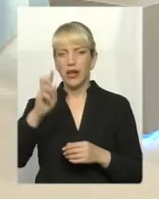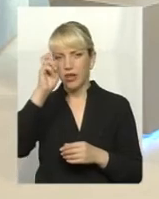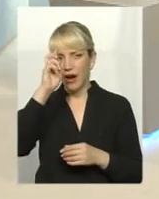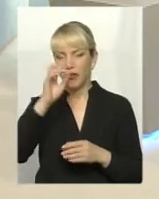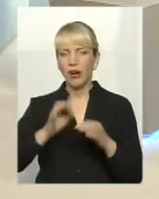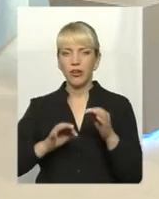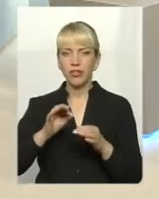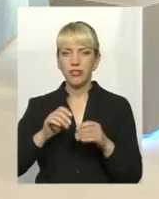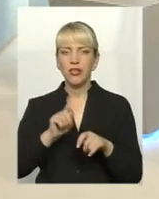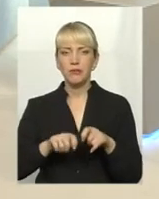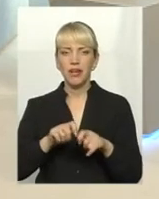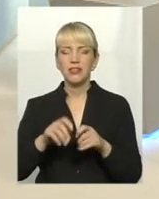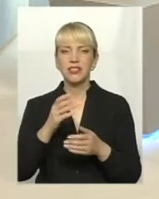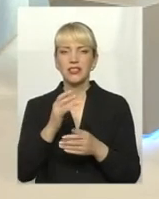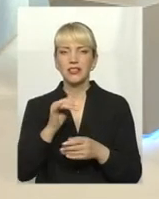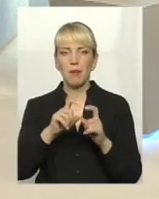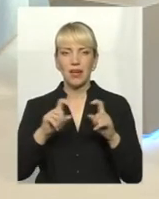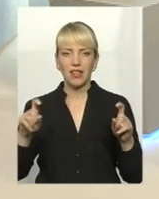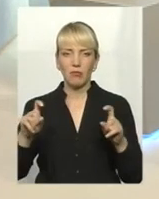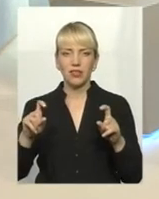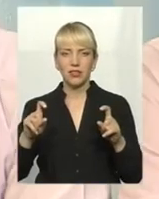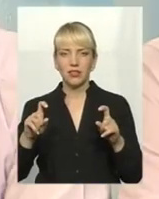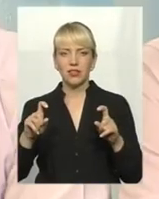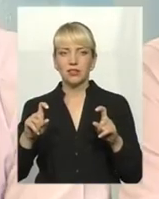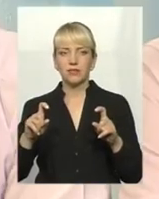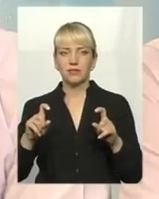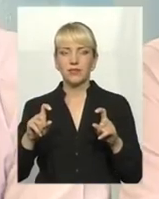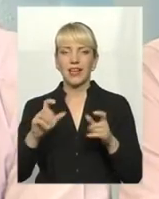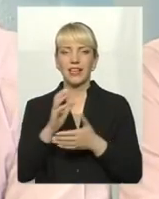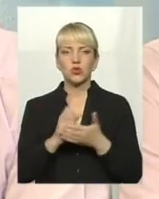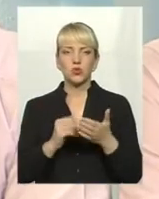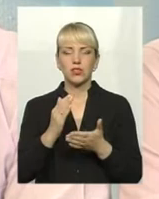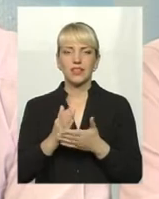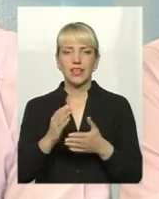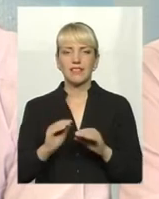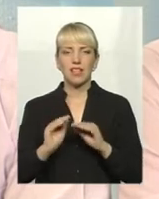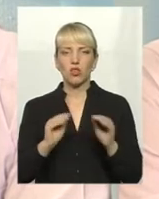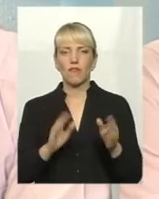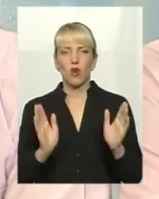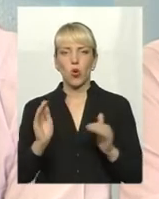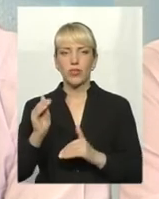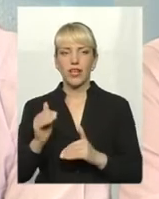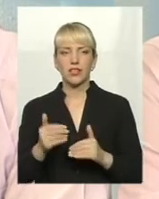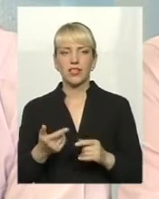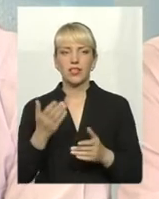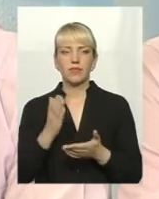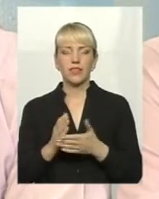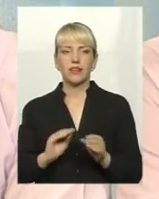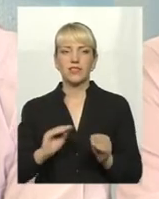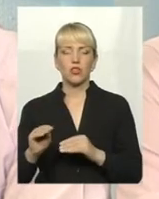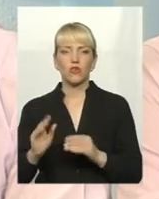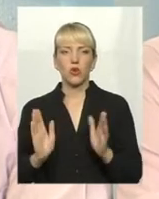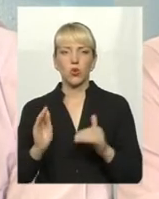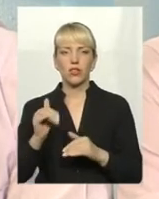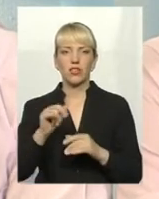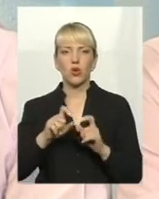клична інспекція і Департамент кількохідних ресурсів, знаходиться встановлені контейнери. Встановлені контейнери у школах.